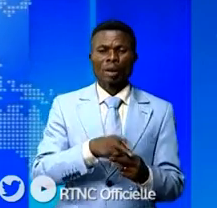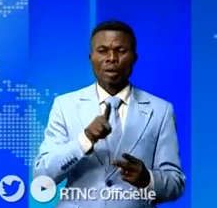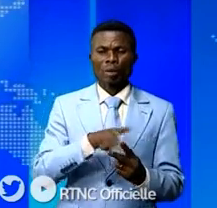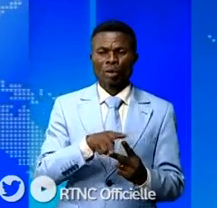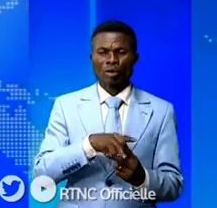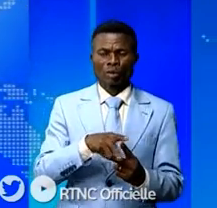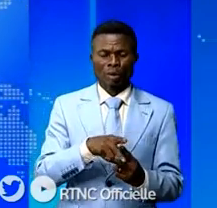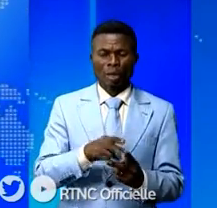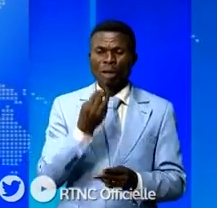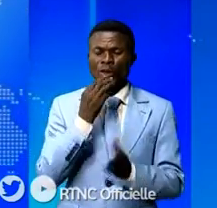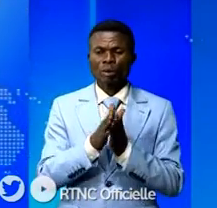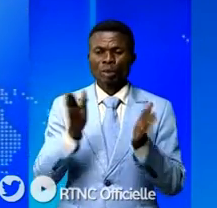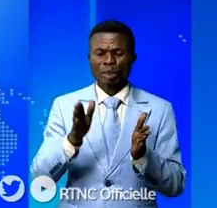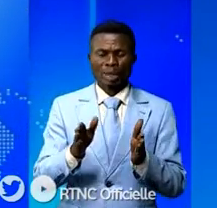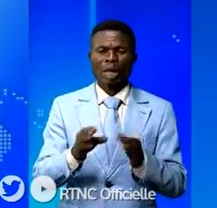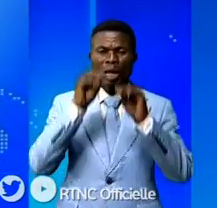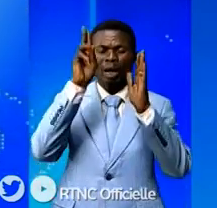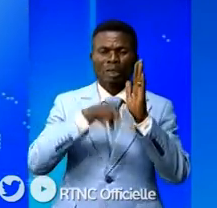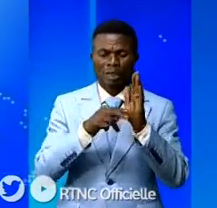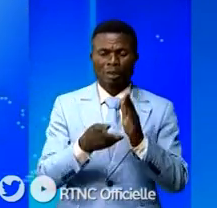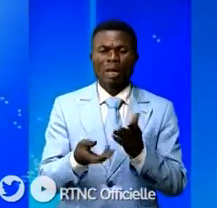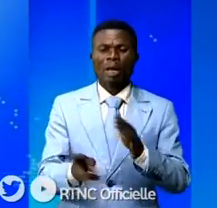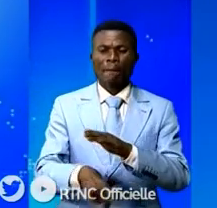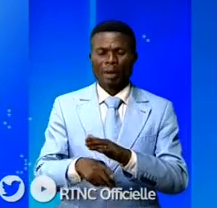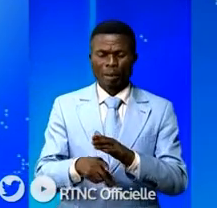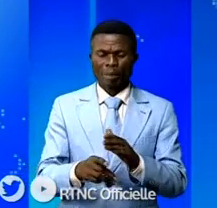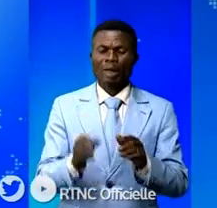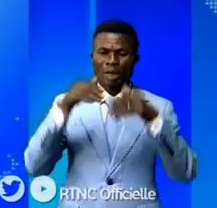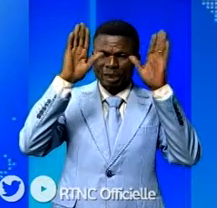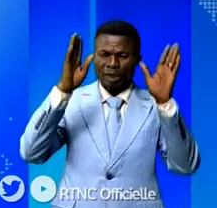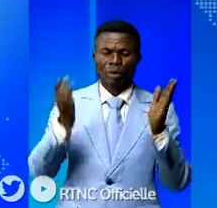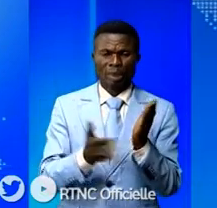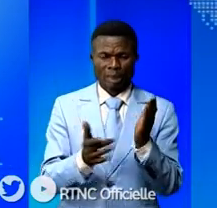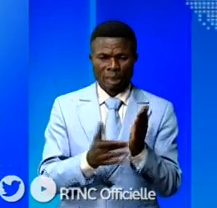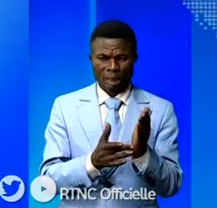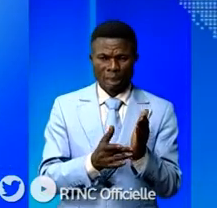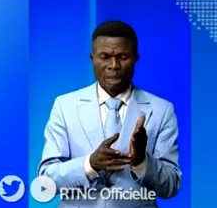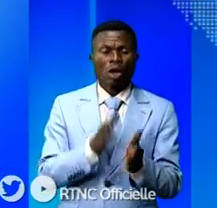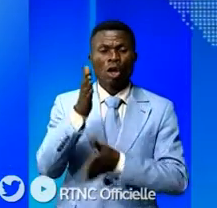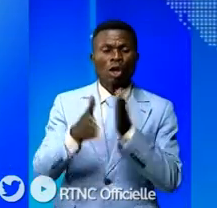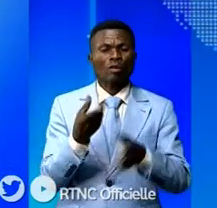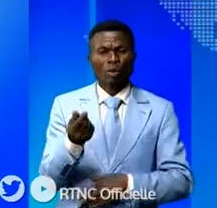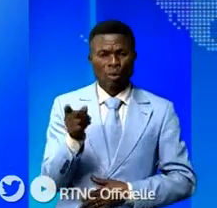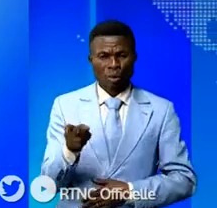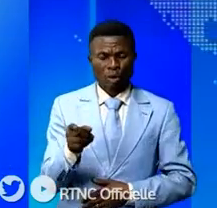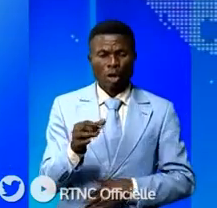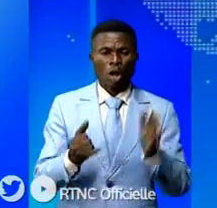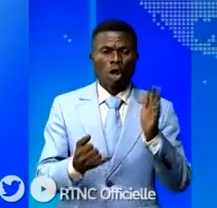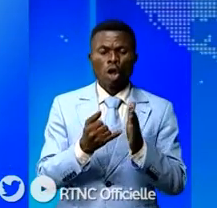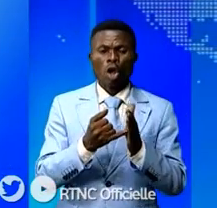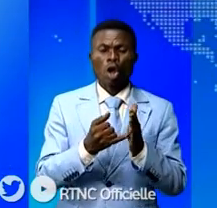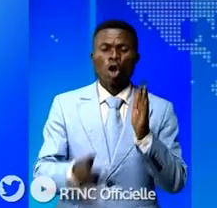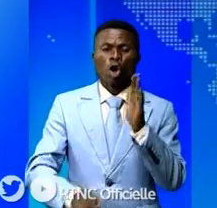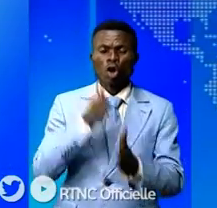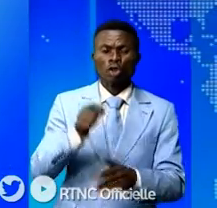général de l'Enseignement primaire, secondaire et technique a clamé son innocence dans ce dossier. Quant au détournement de plus de 11 milliards de